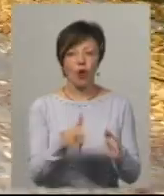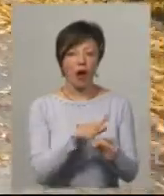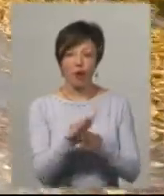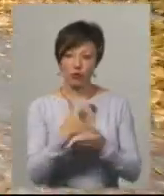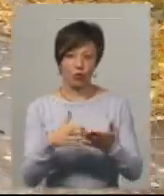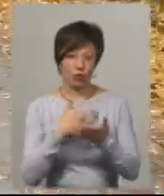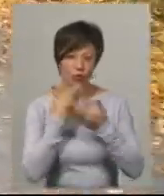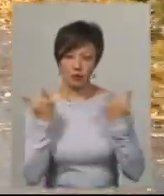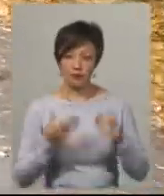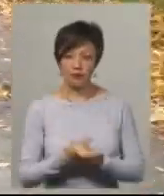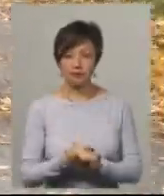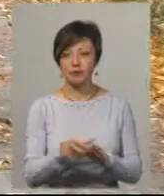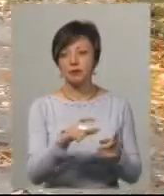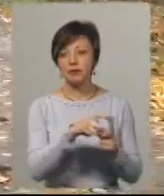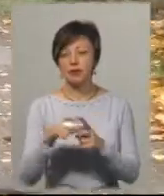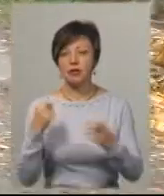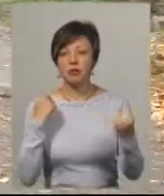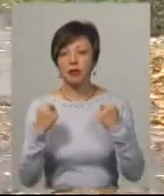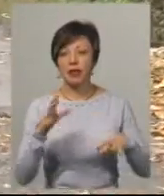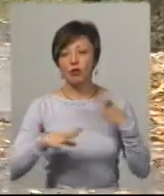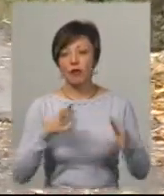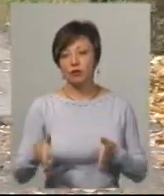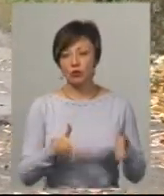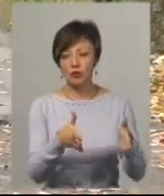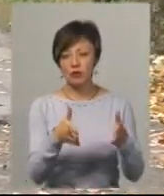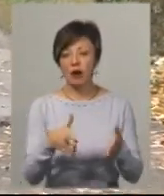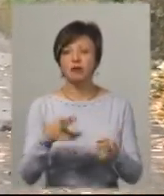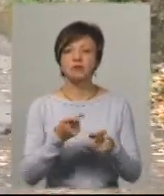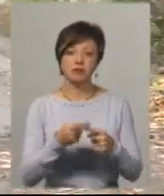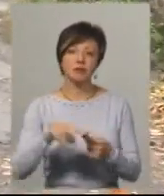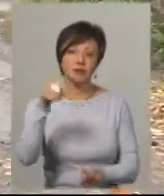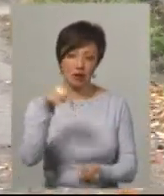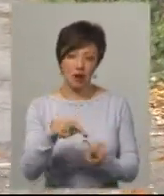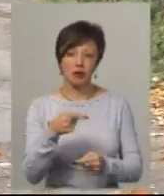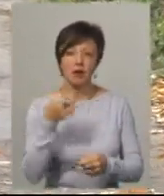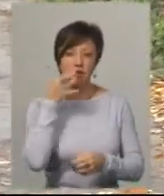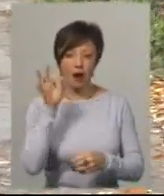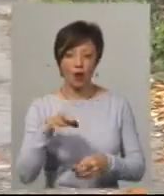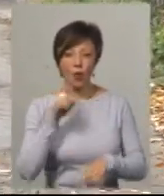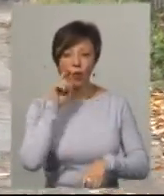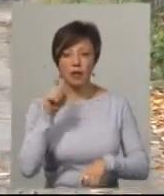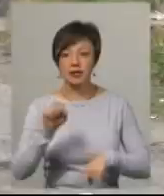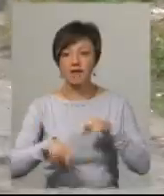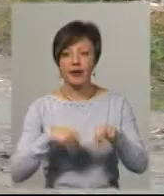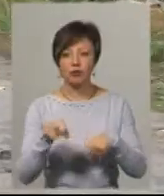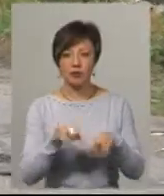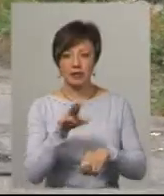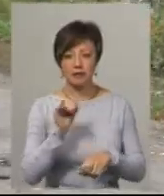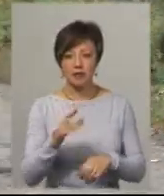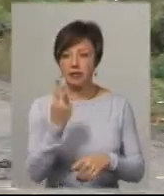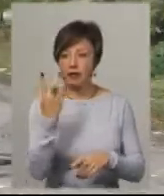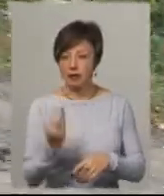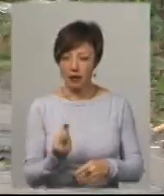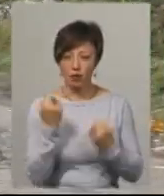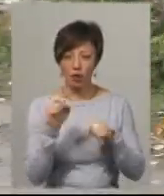немає. За словами спортсменів, тренуватися на шосе, а виступати на треку – цілком прийнятна практика для українських велосипедистів. За день, розповідає